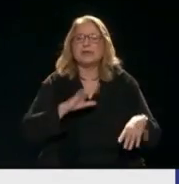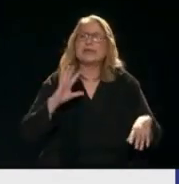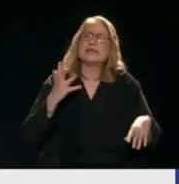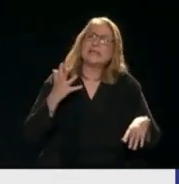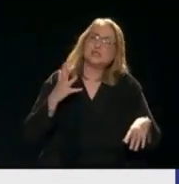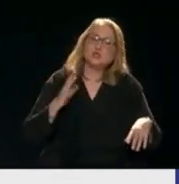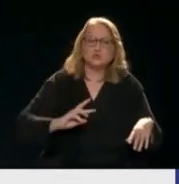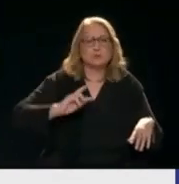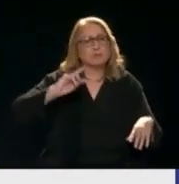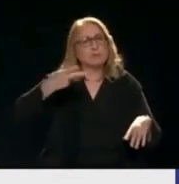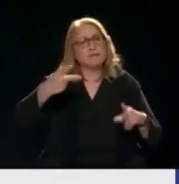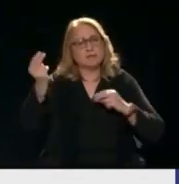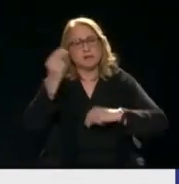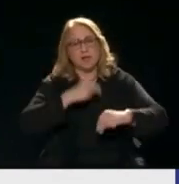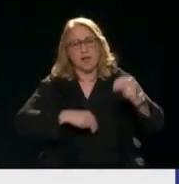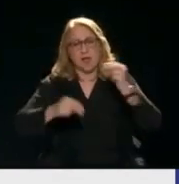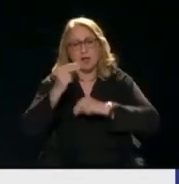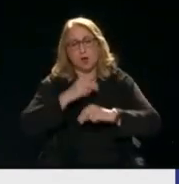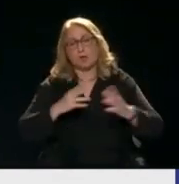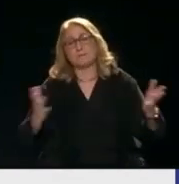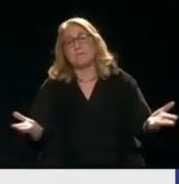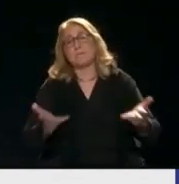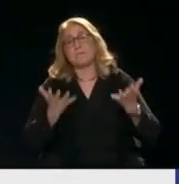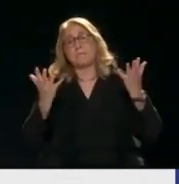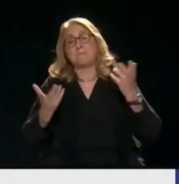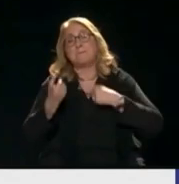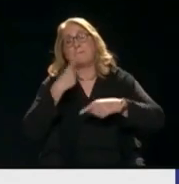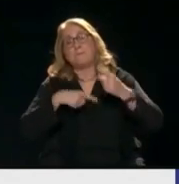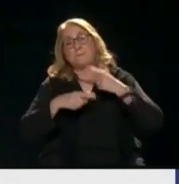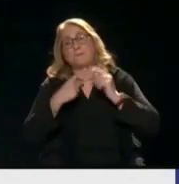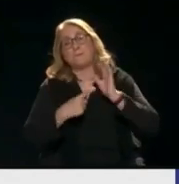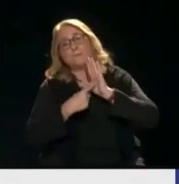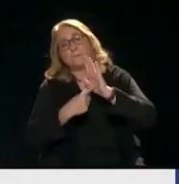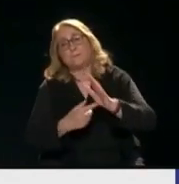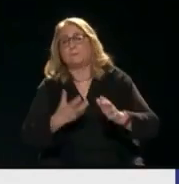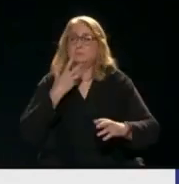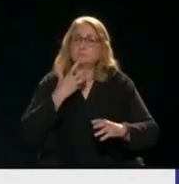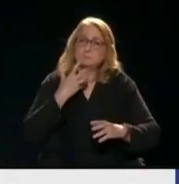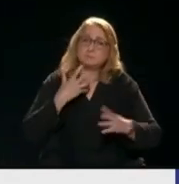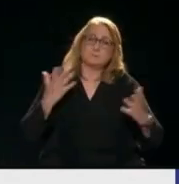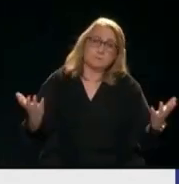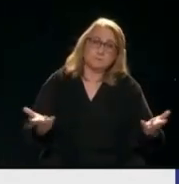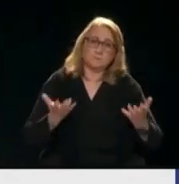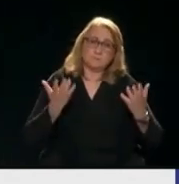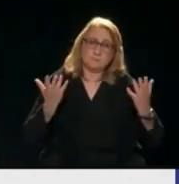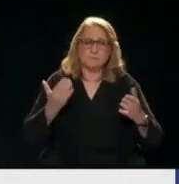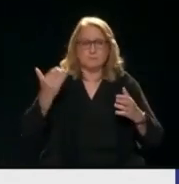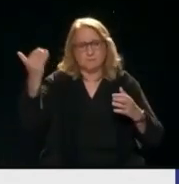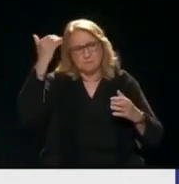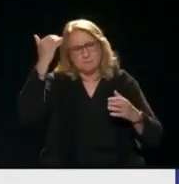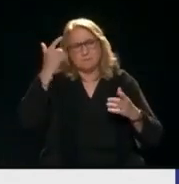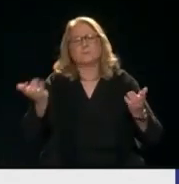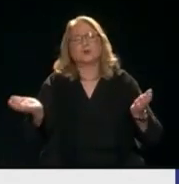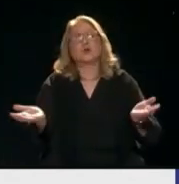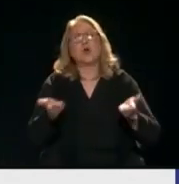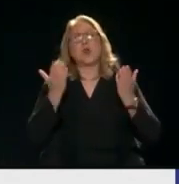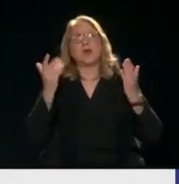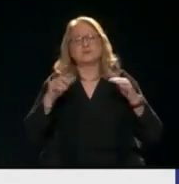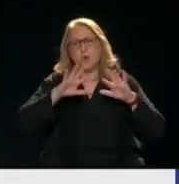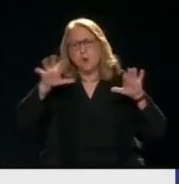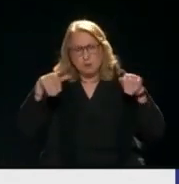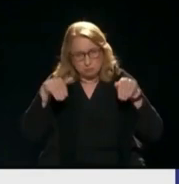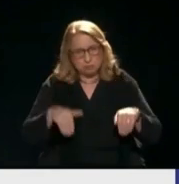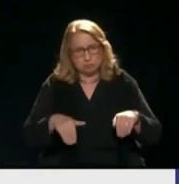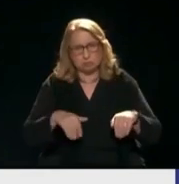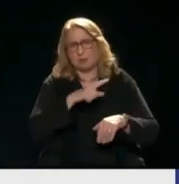εκλογική διαδικασία Δεν θα εγκατάχαμε ότι είναι σοβαρά τα πράγματα Και δεν έχουμε ολοκληρωμένη κυβέρνηση Κύριε Πρόεδρε διαβάζω στη διακήρυξή